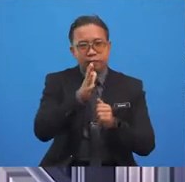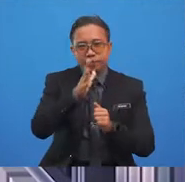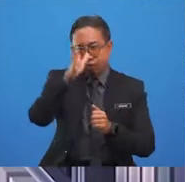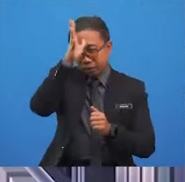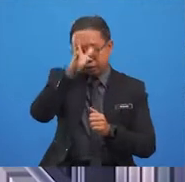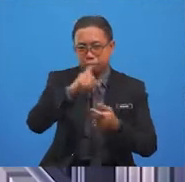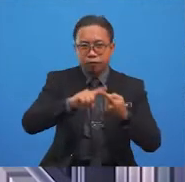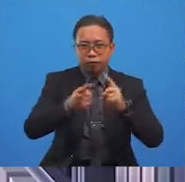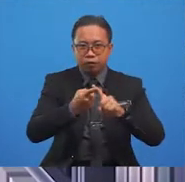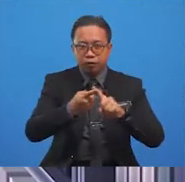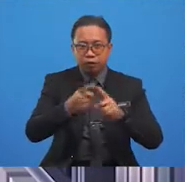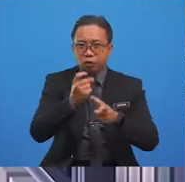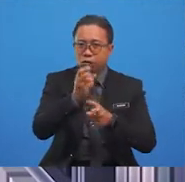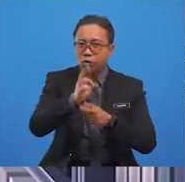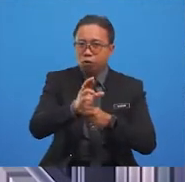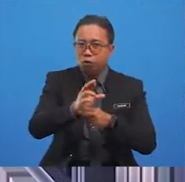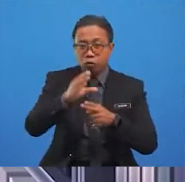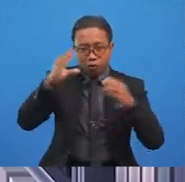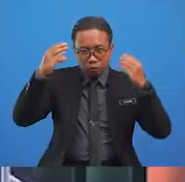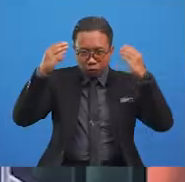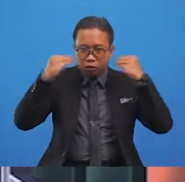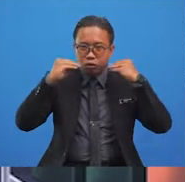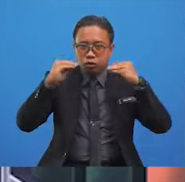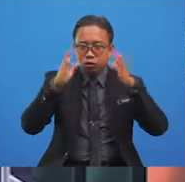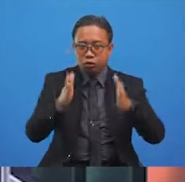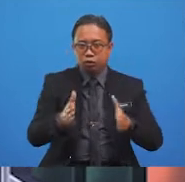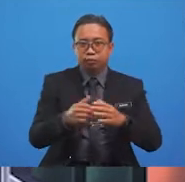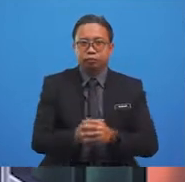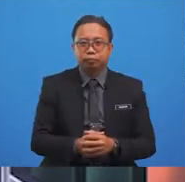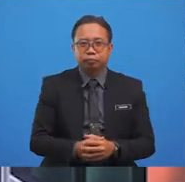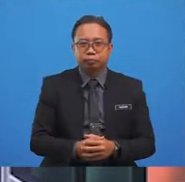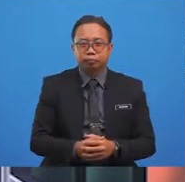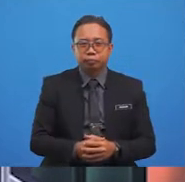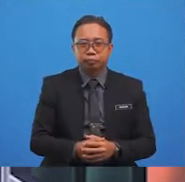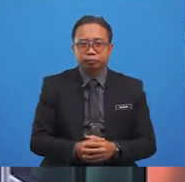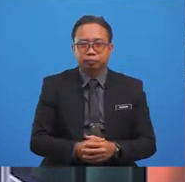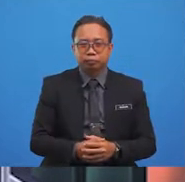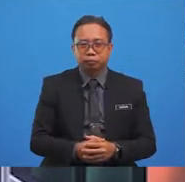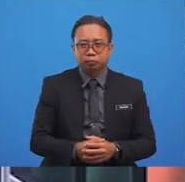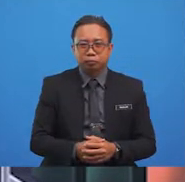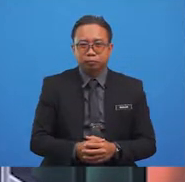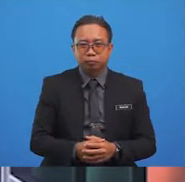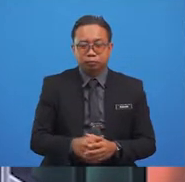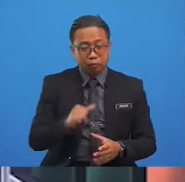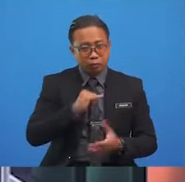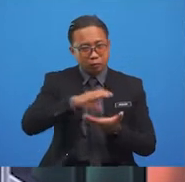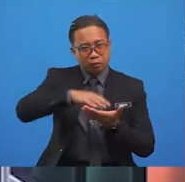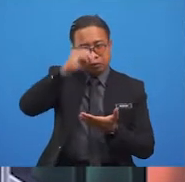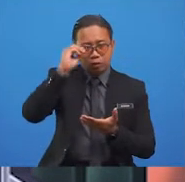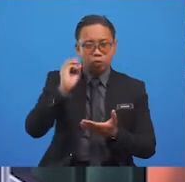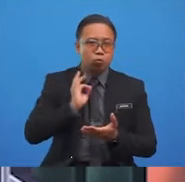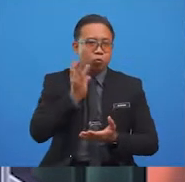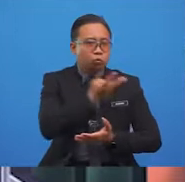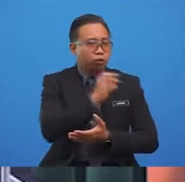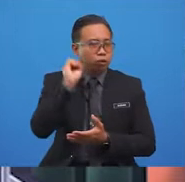friends or teachers in school. This was fun, Miss Aliza. I learned that we should